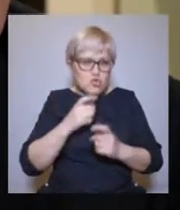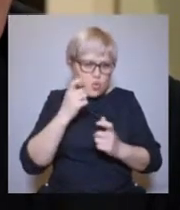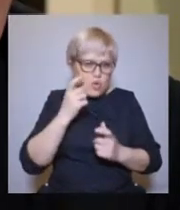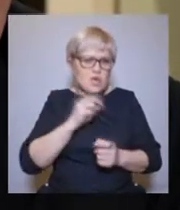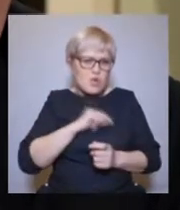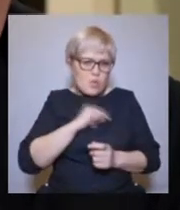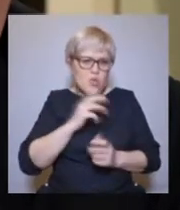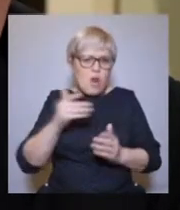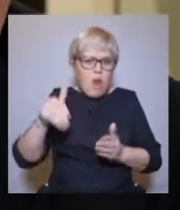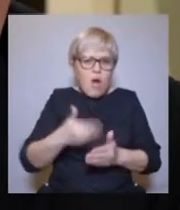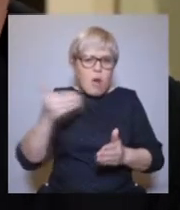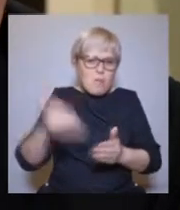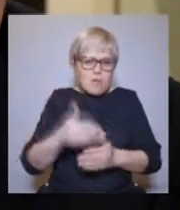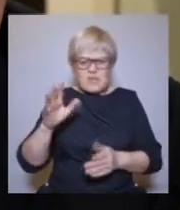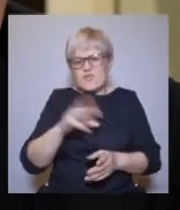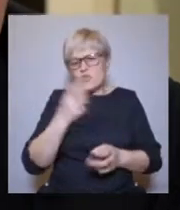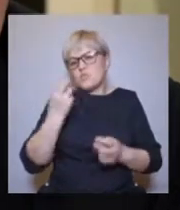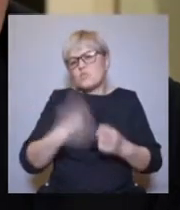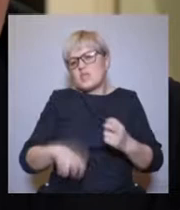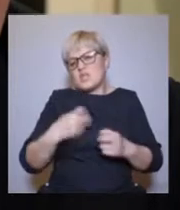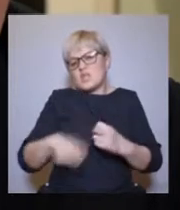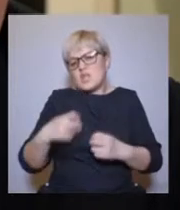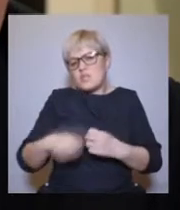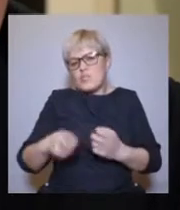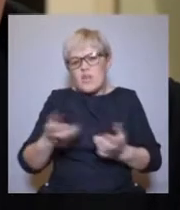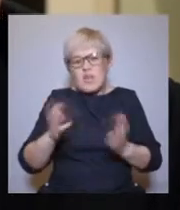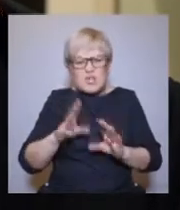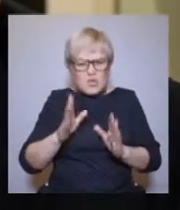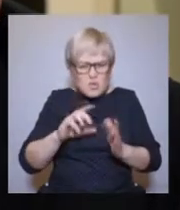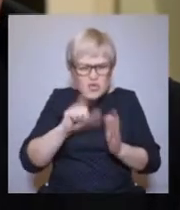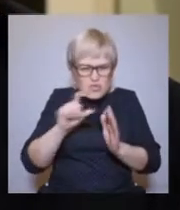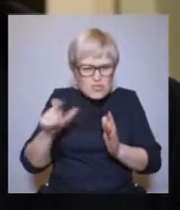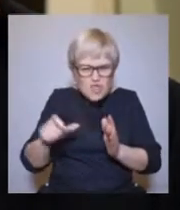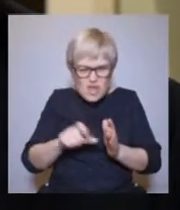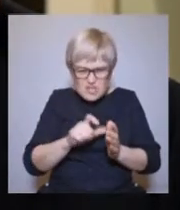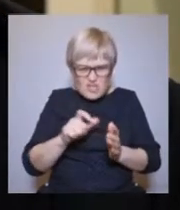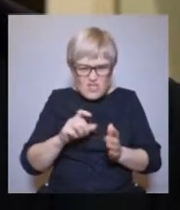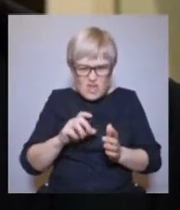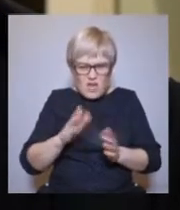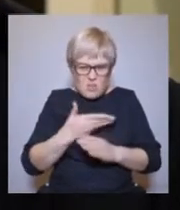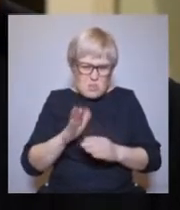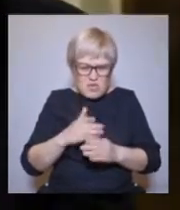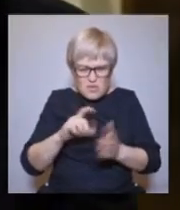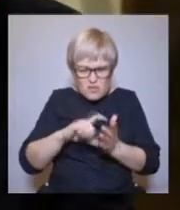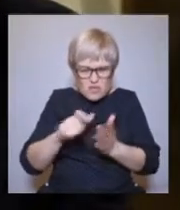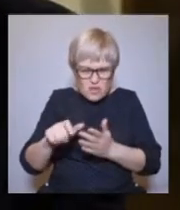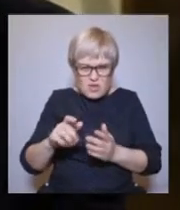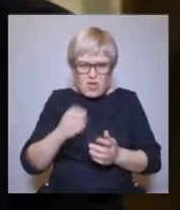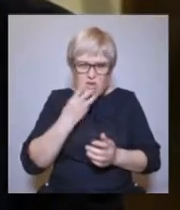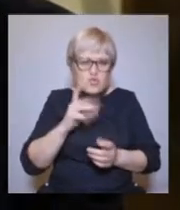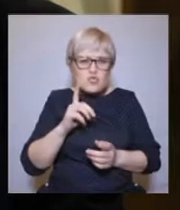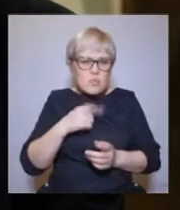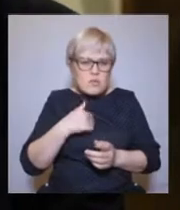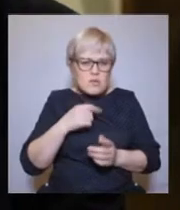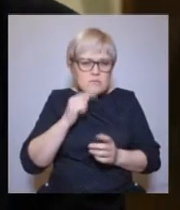а под ним лежал железный нож, который, собственно, извинел. И который, в общем-то, возможно, гребень этот и спас. И все, когда